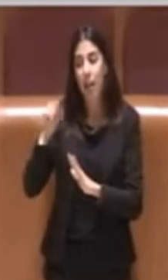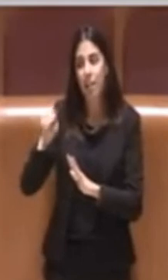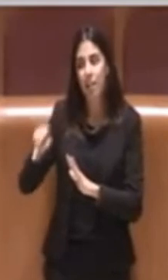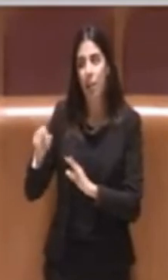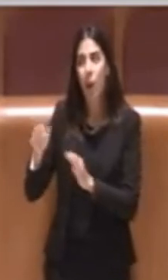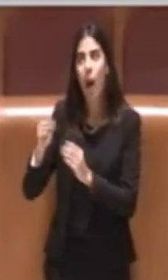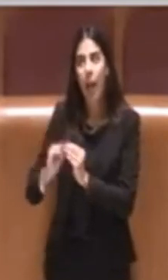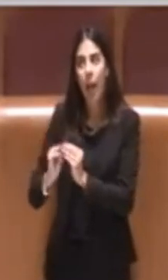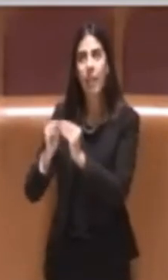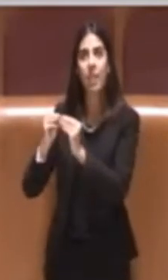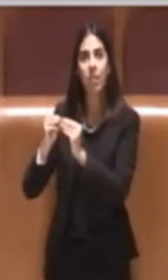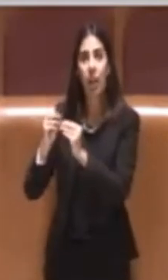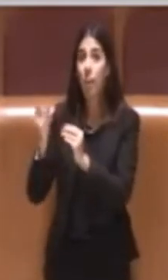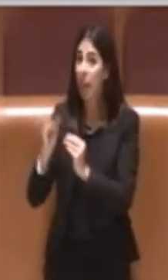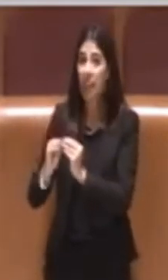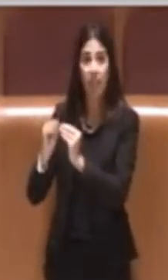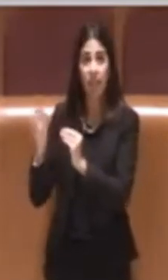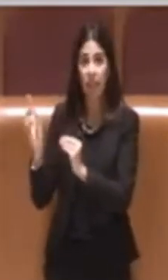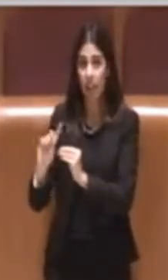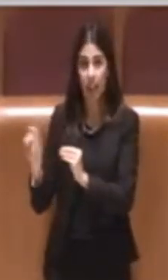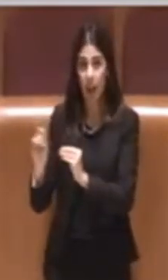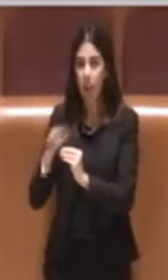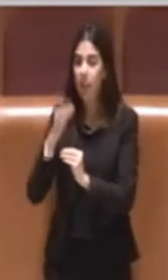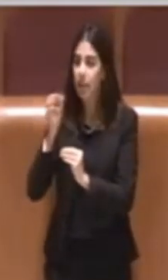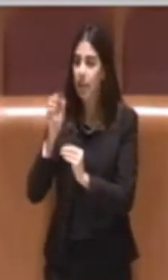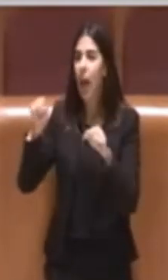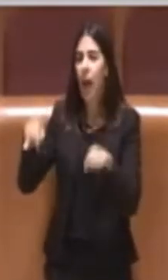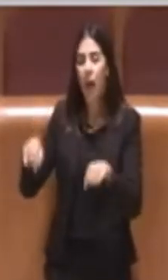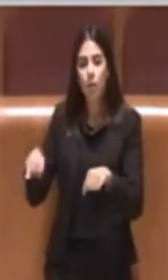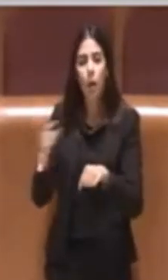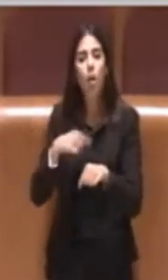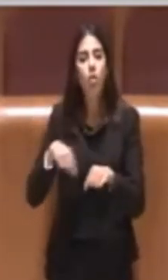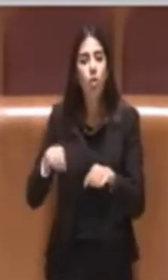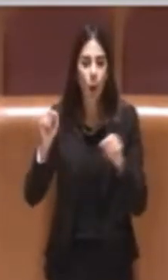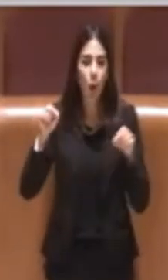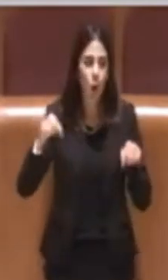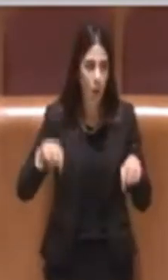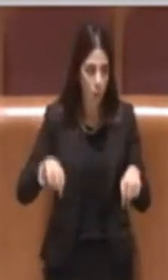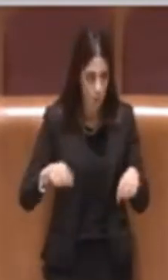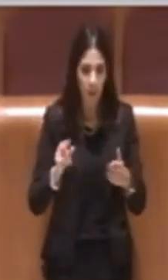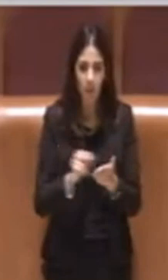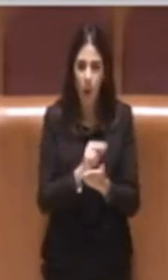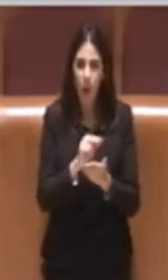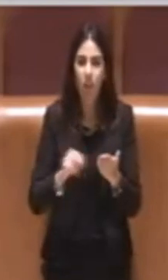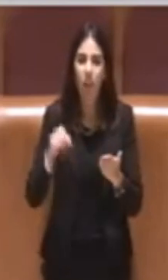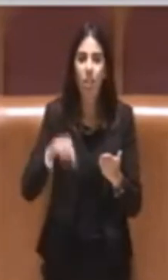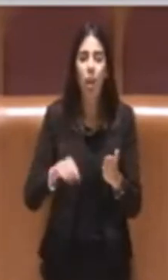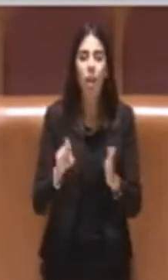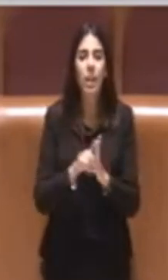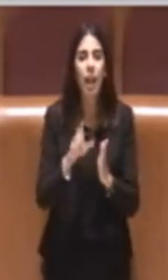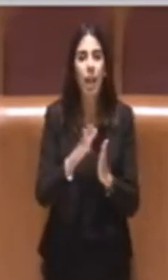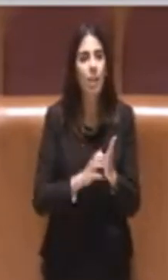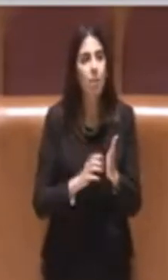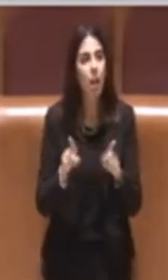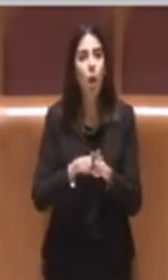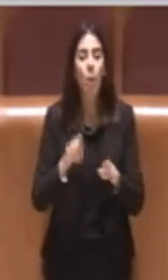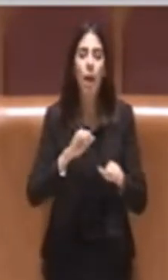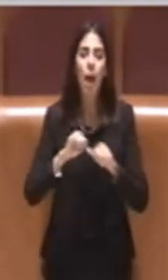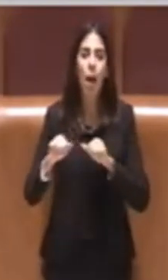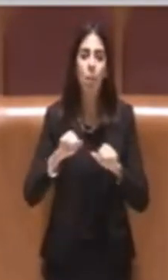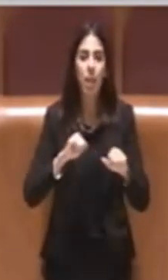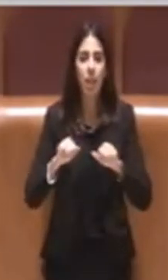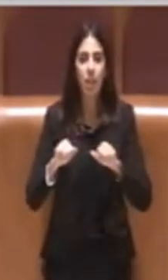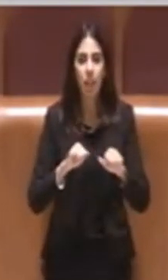edificabile non lo era e quindi ad oggi noi siamo qui votando questa delibera come amministrazione a